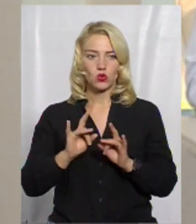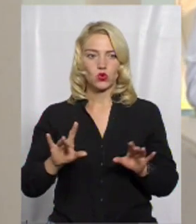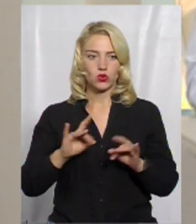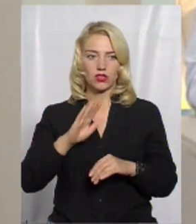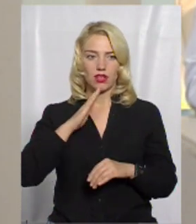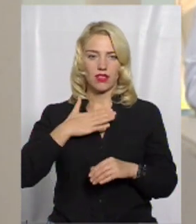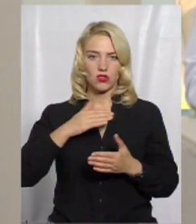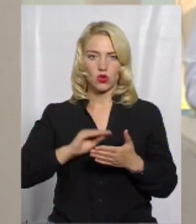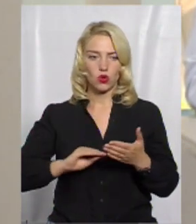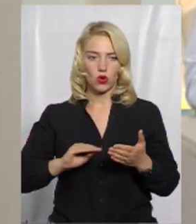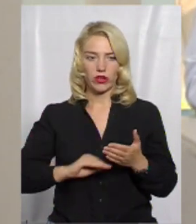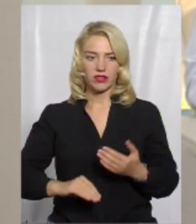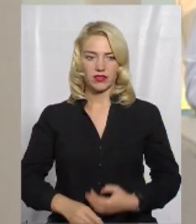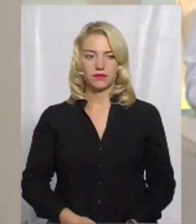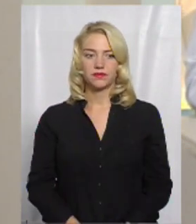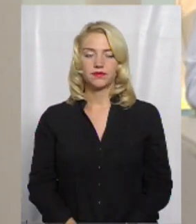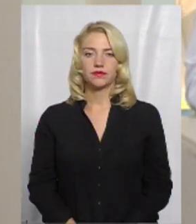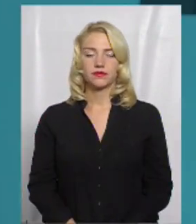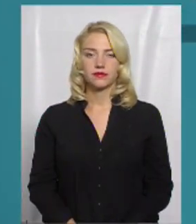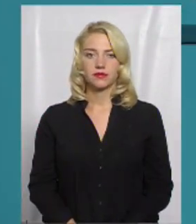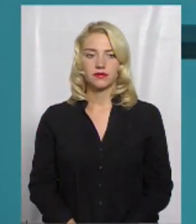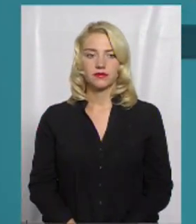нашої колеги Тетяни Ворожцової.